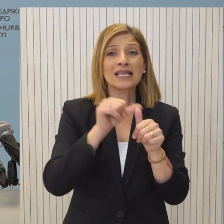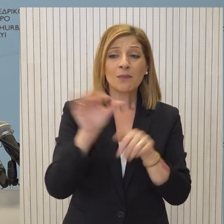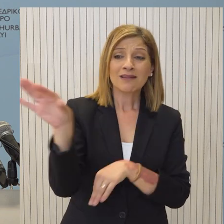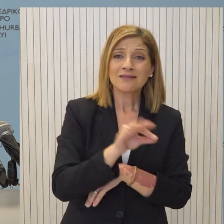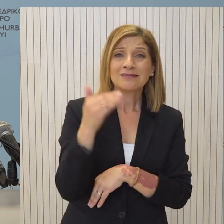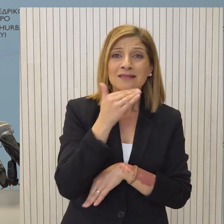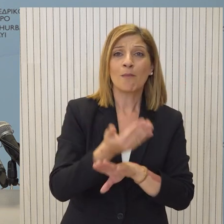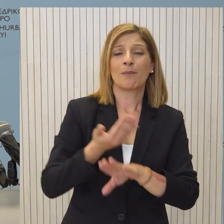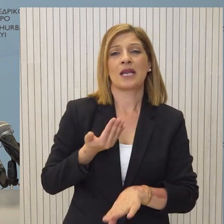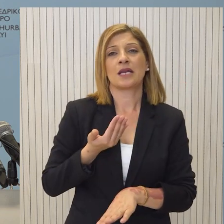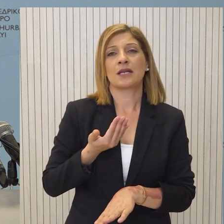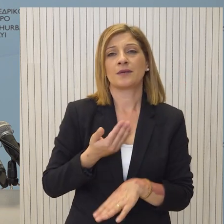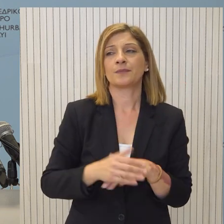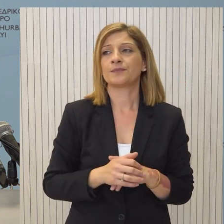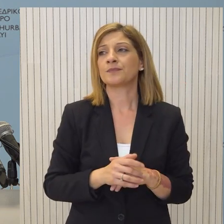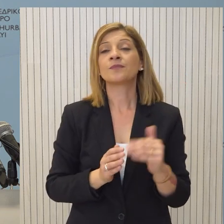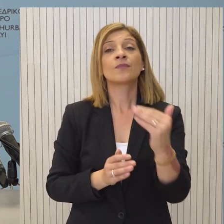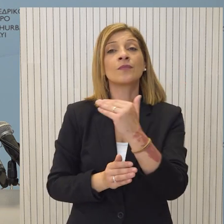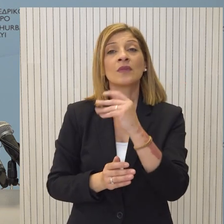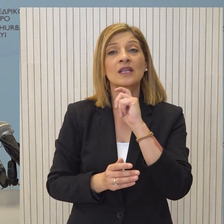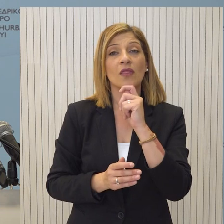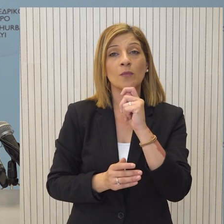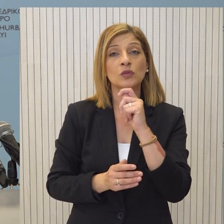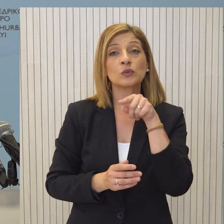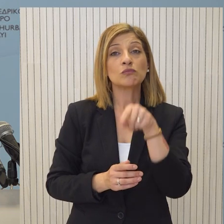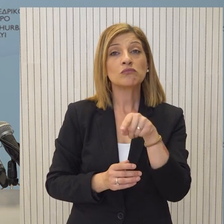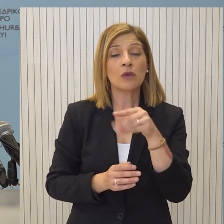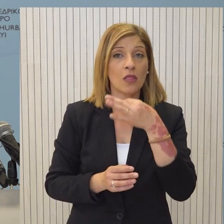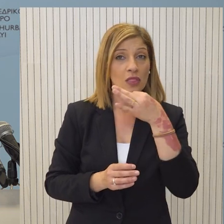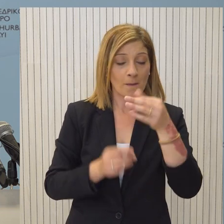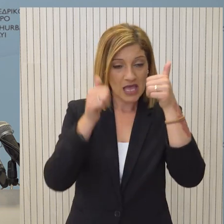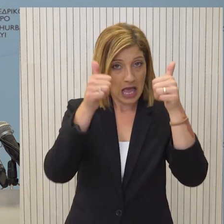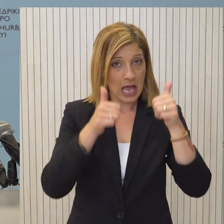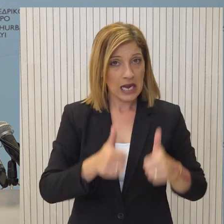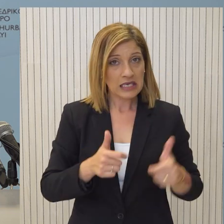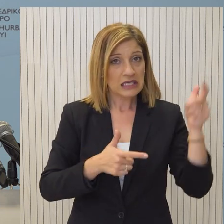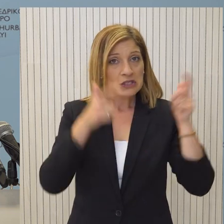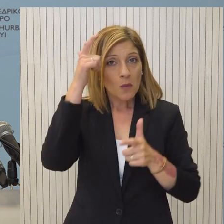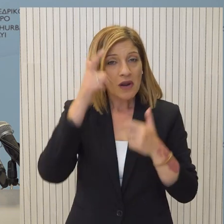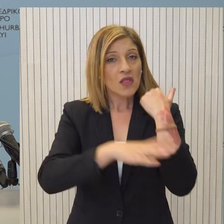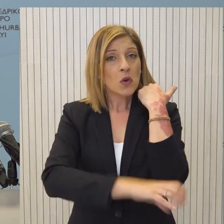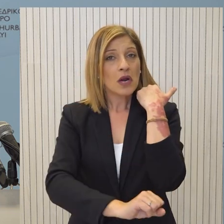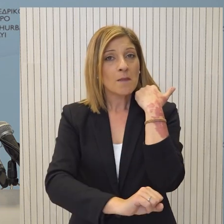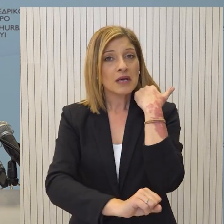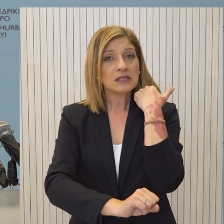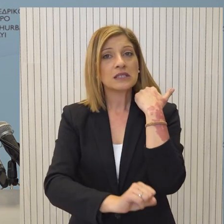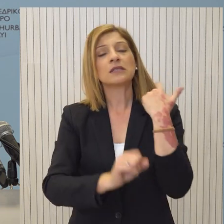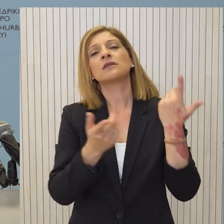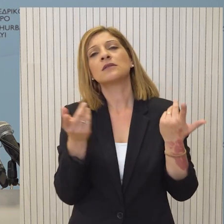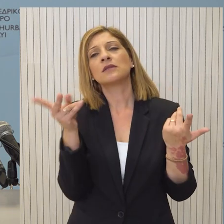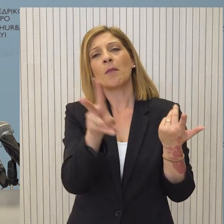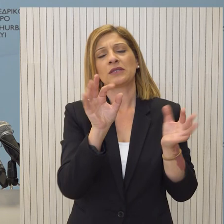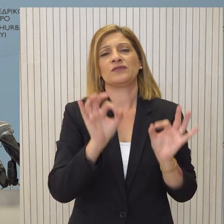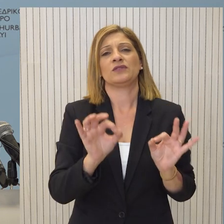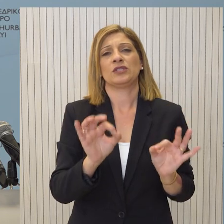προϋποθέσεις για να επαναρχίσουν οι διαπραγματεύσεις. Στο πλαίσιο των ψηφισμάτων, αυτό είναι κάτι που θα αναφέρετε στην Ανδεκτική Γραμματέα. Αυτό είναι δεδομένο.